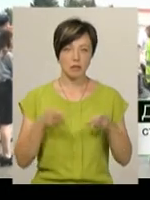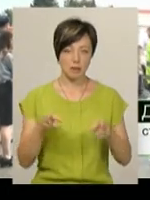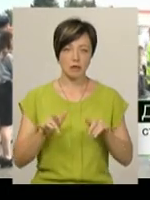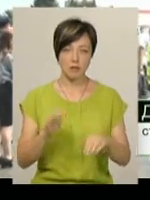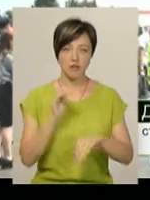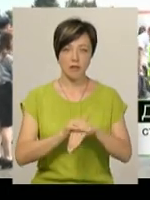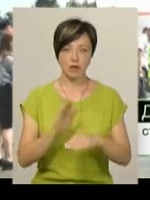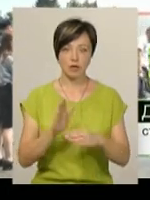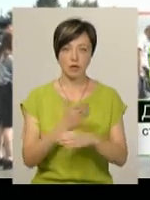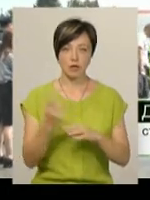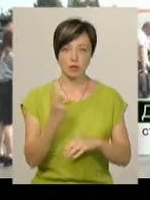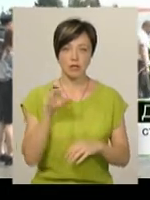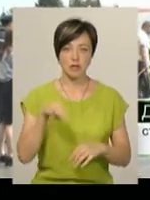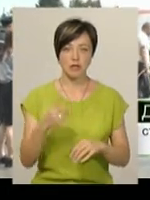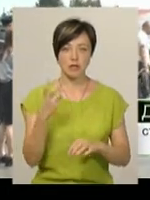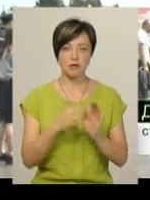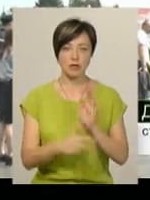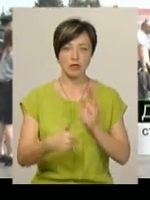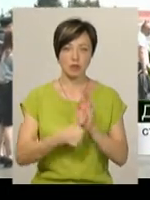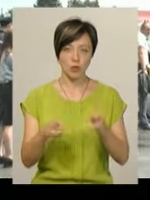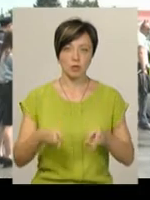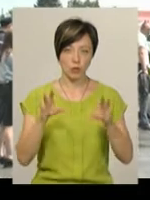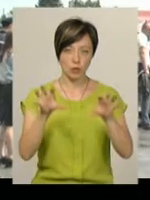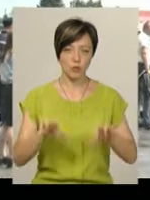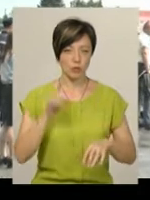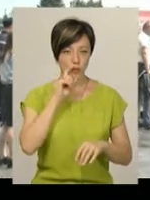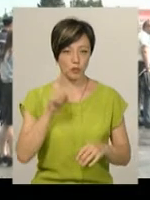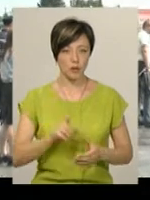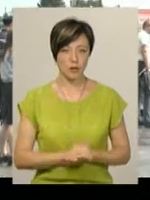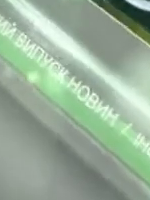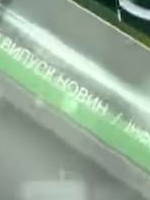провадження за фактом частиною 2 статті 286 Кримінального кодексу України.